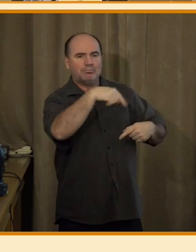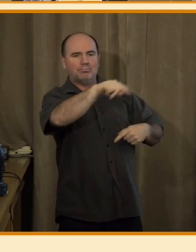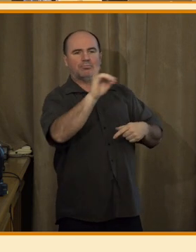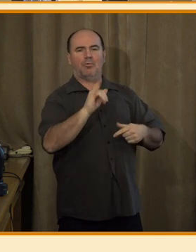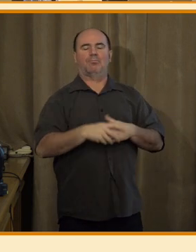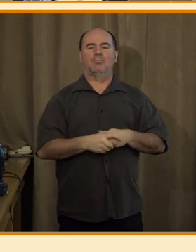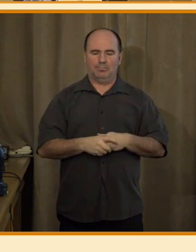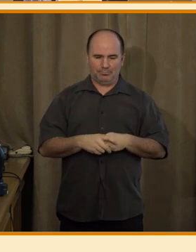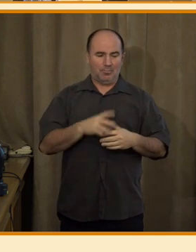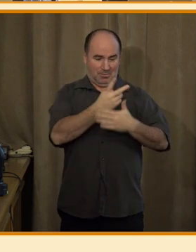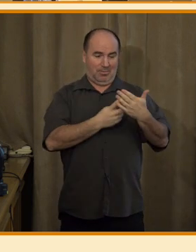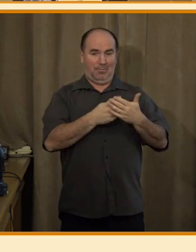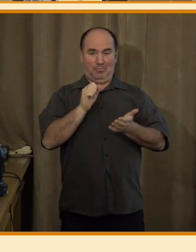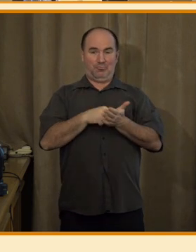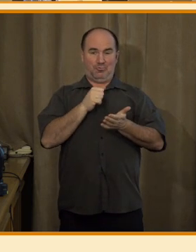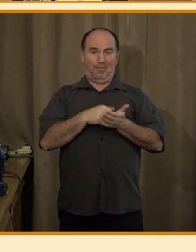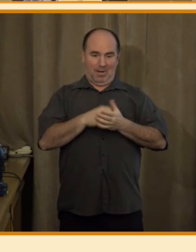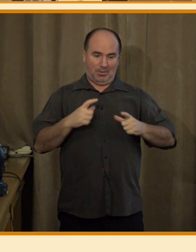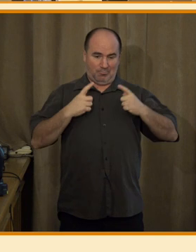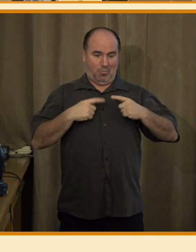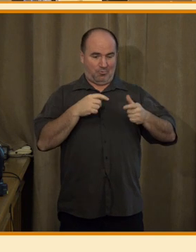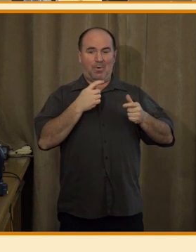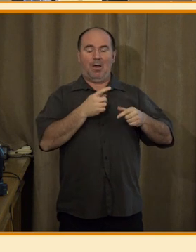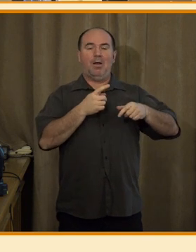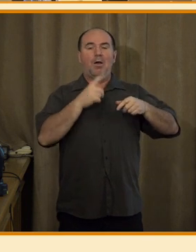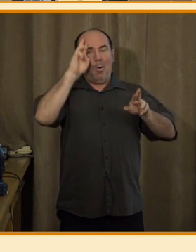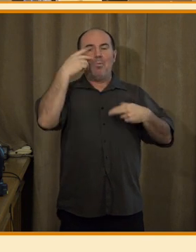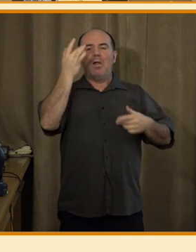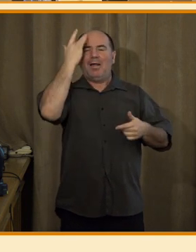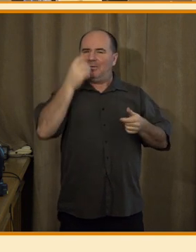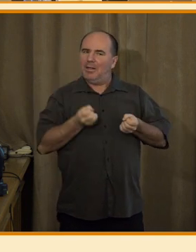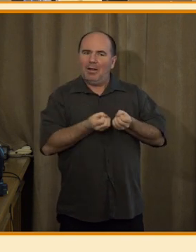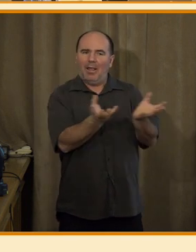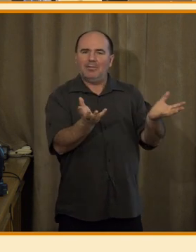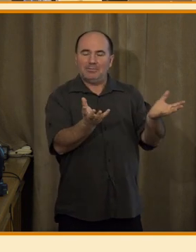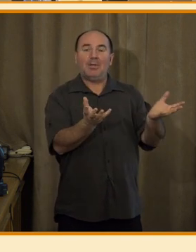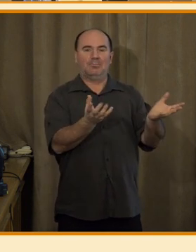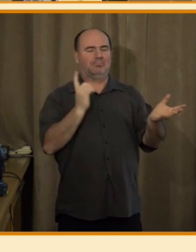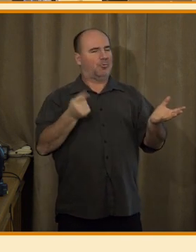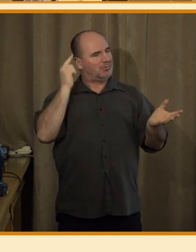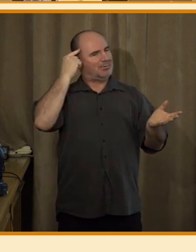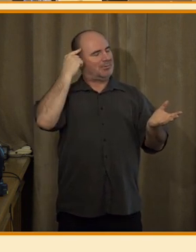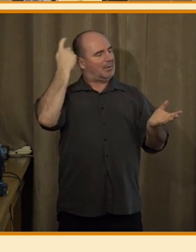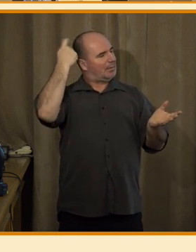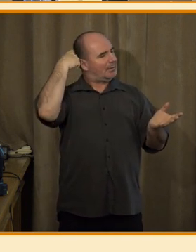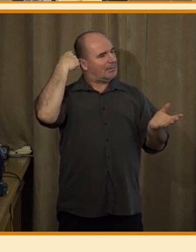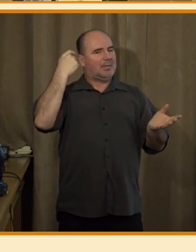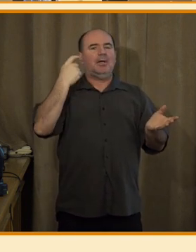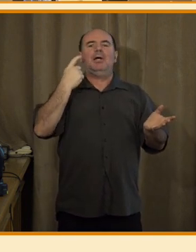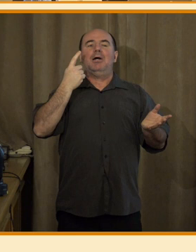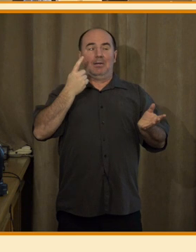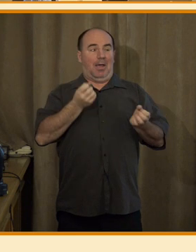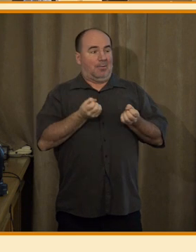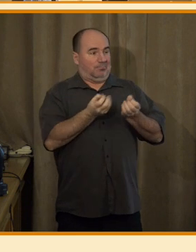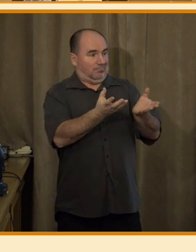novináři umělou inteligenci používat, tak si musíte uvědomit, že těm konzumentům možná budete